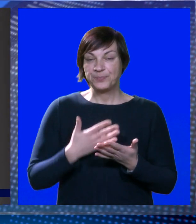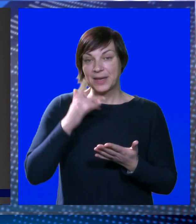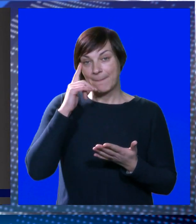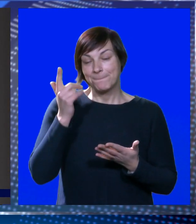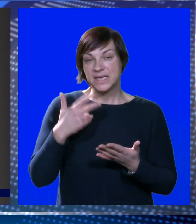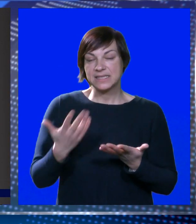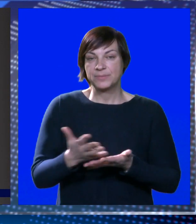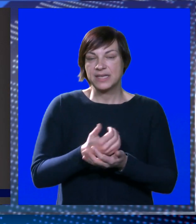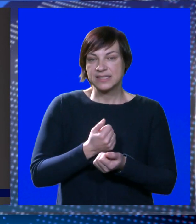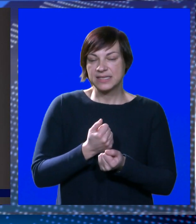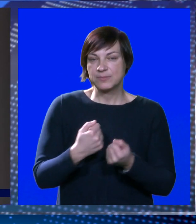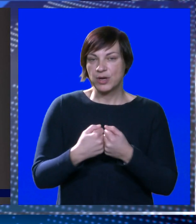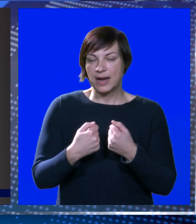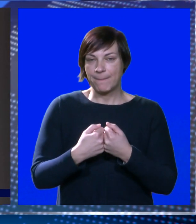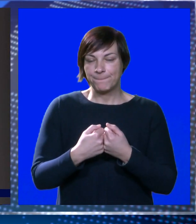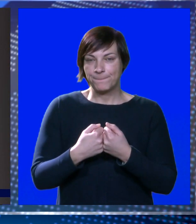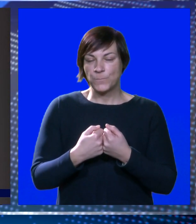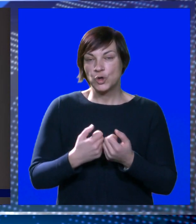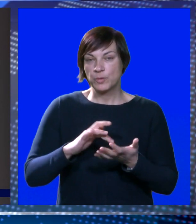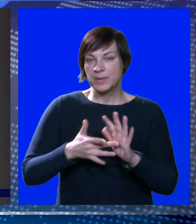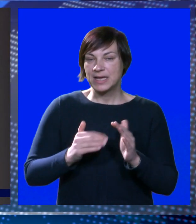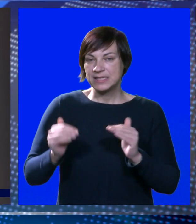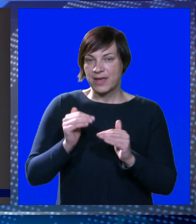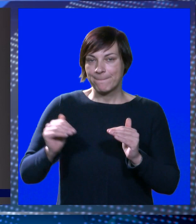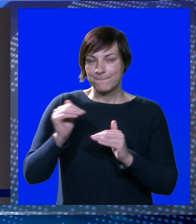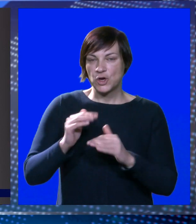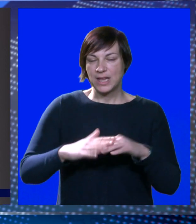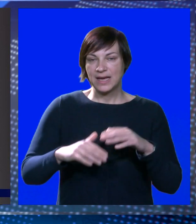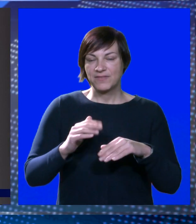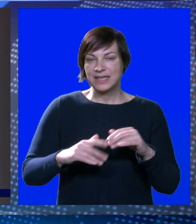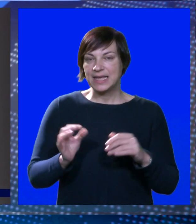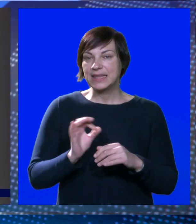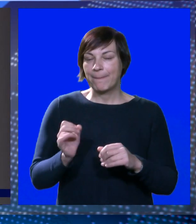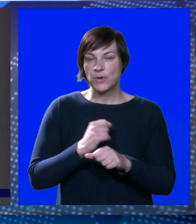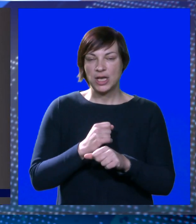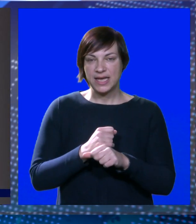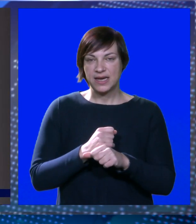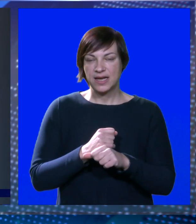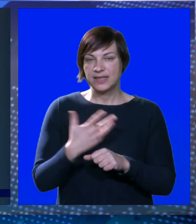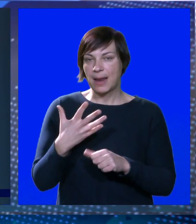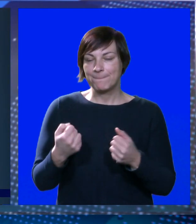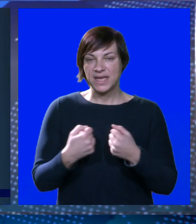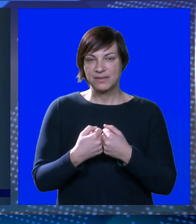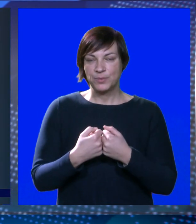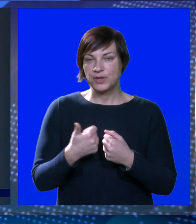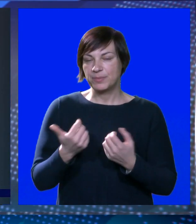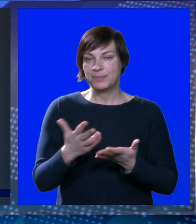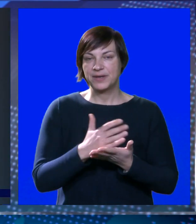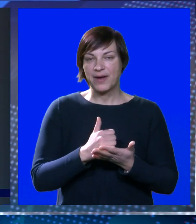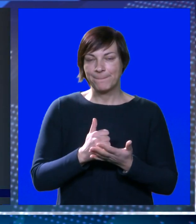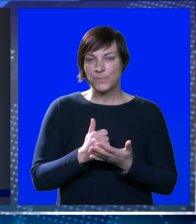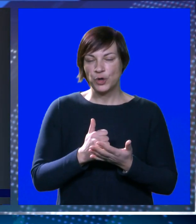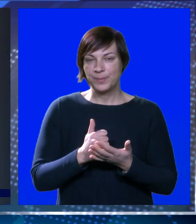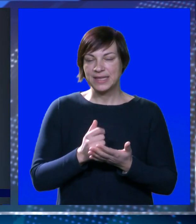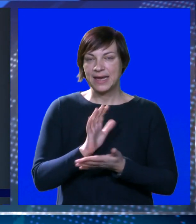Mislim da sam iz borbe u borbu stvarno bila se bolja i bolja, kvalitetnije i bolje radila. Pet borbi, prvo pobjeda